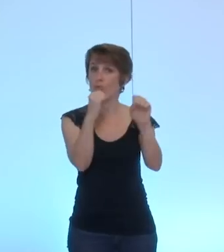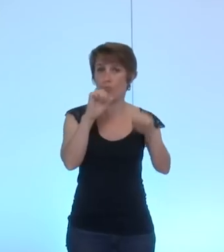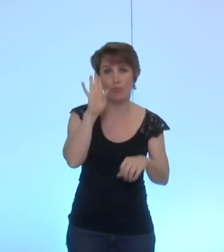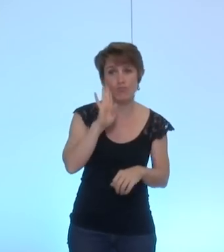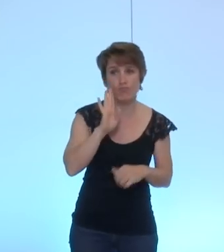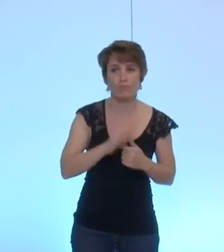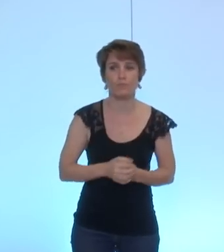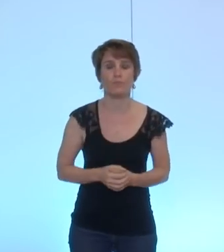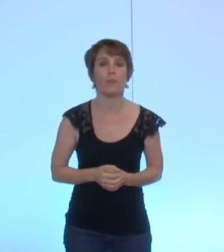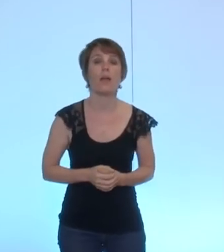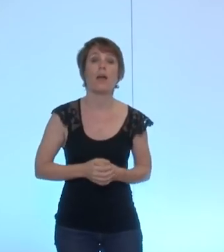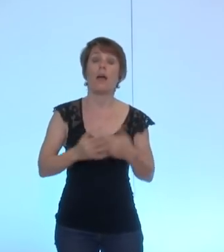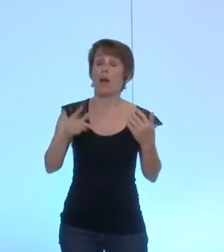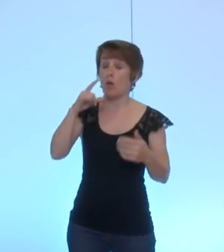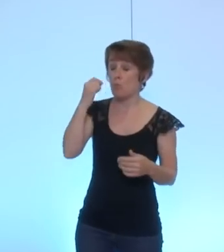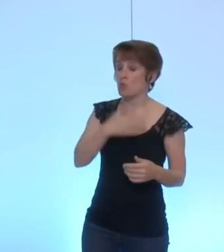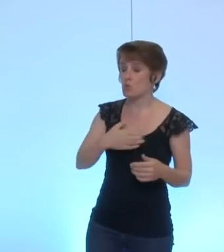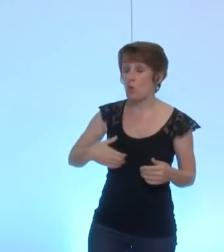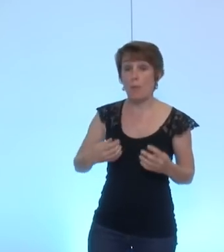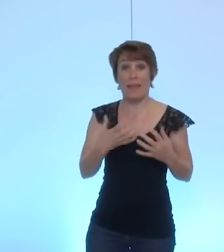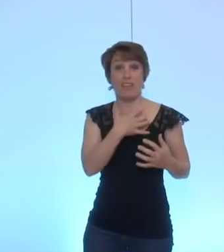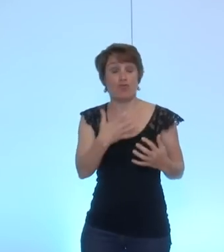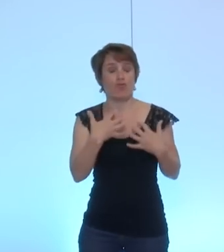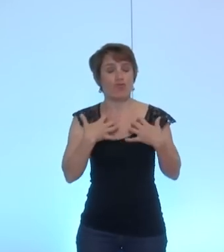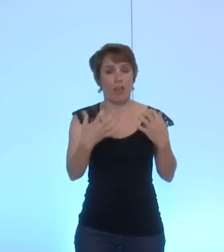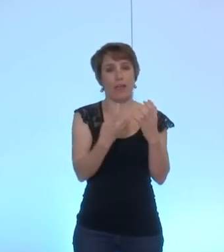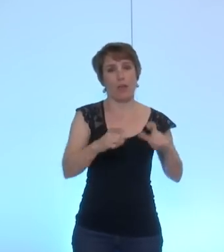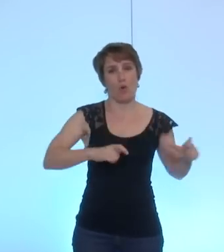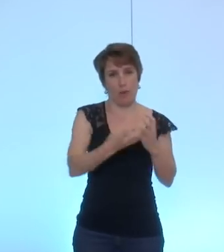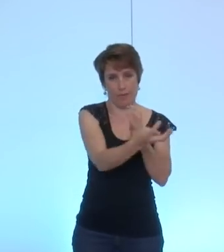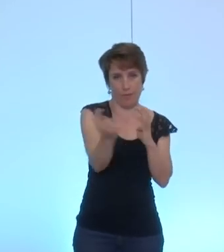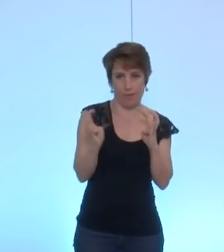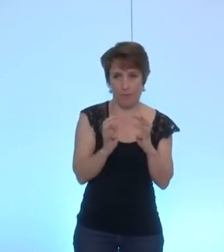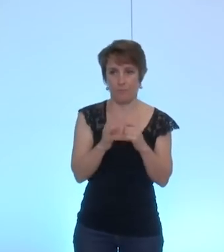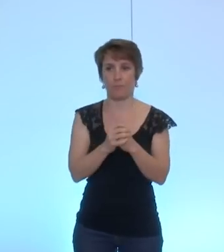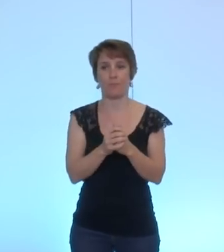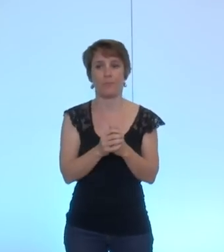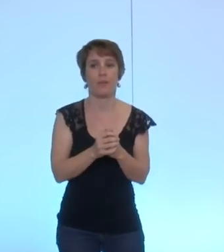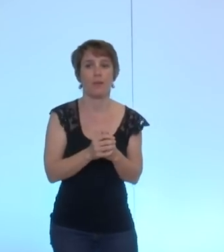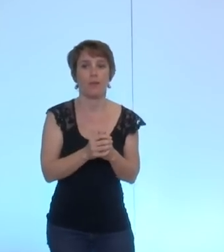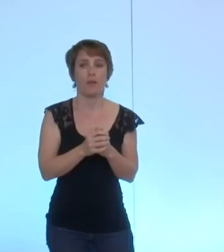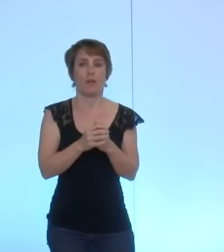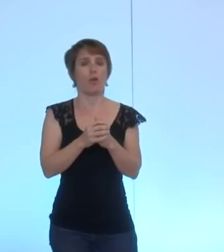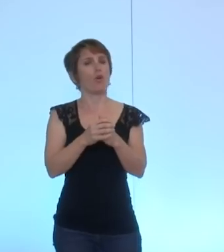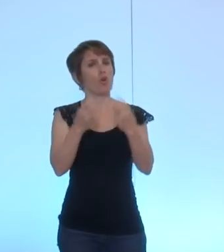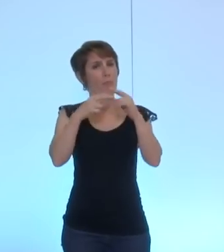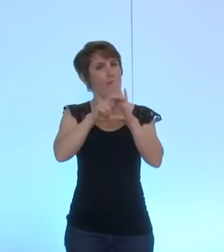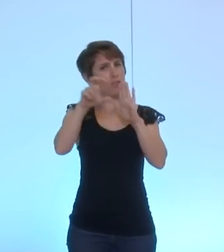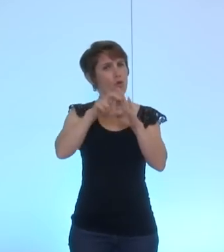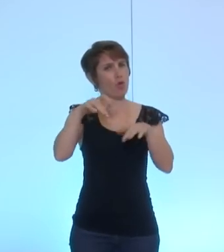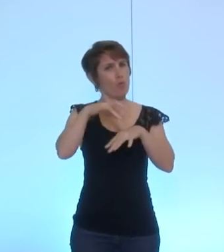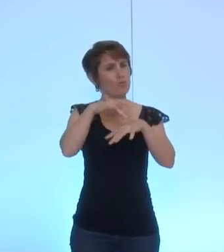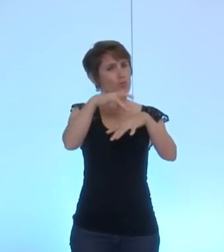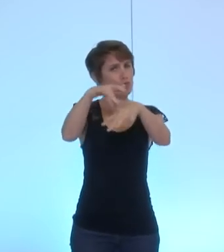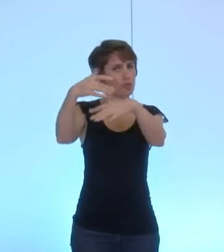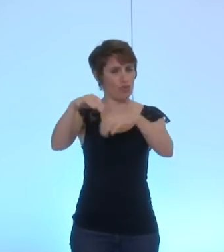donc monsieur le maire chers collègues à travers ces 19 jumelages et coopérations décentralisées la ville de